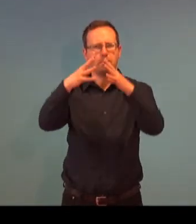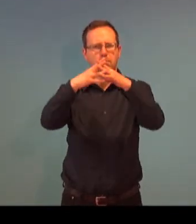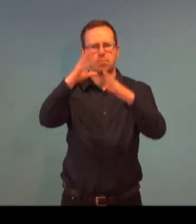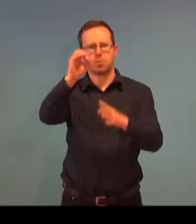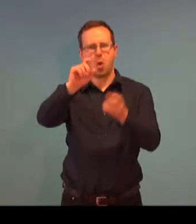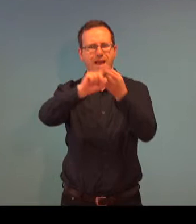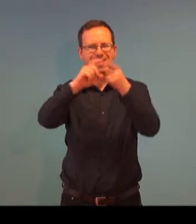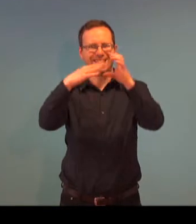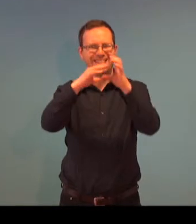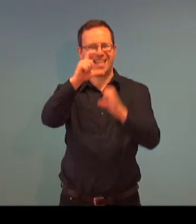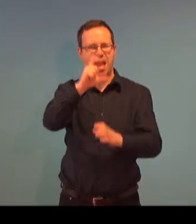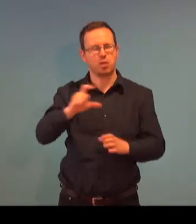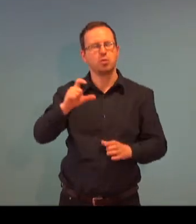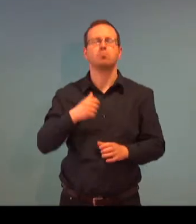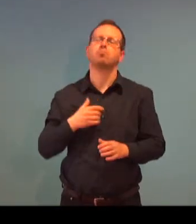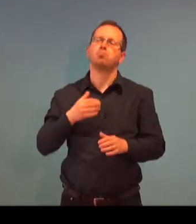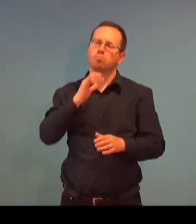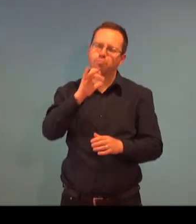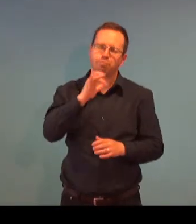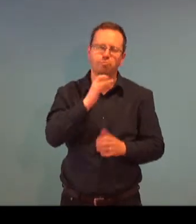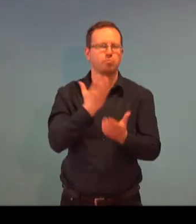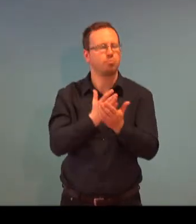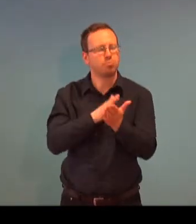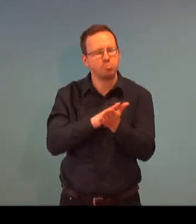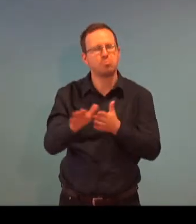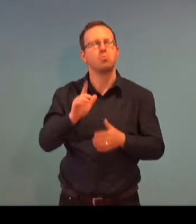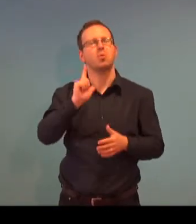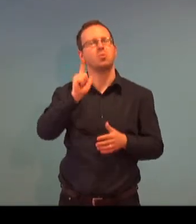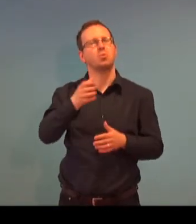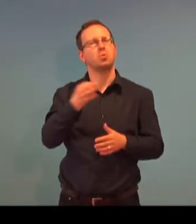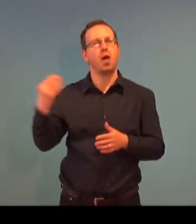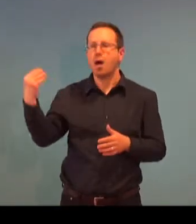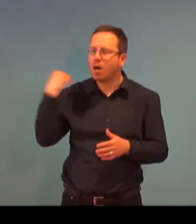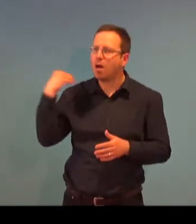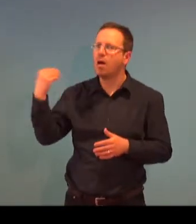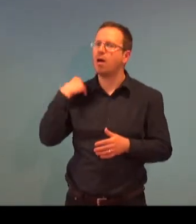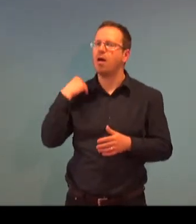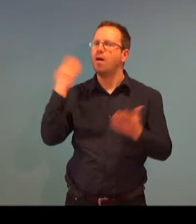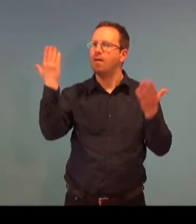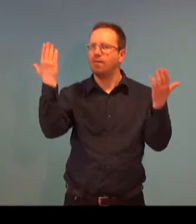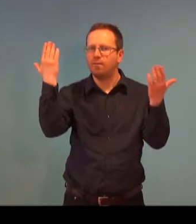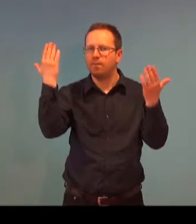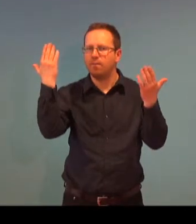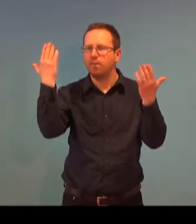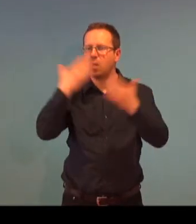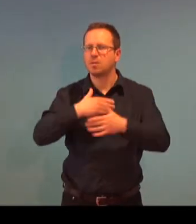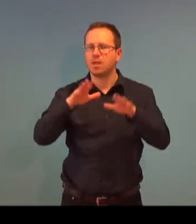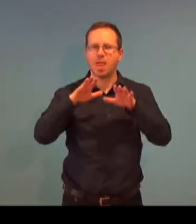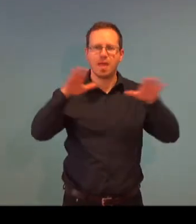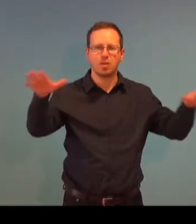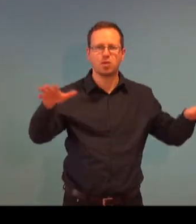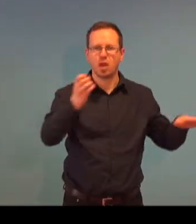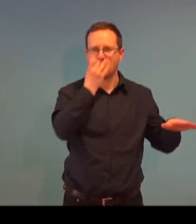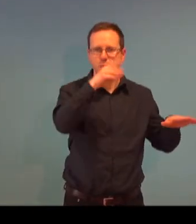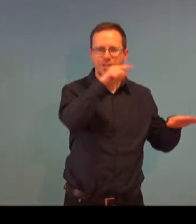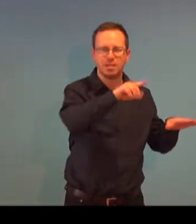ergotepu v Proseči, tak mě druhý den říkal, paní Menšíková, prosím vás,